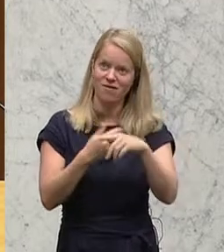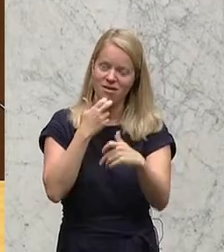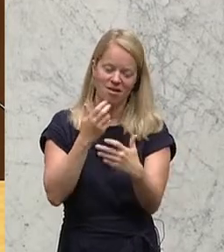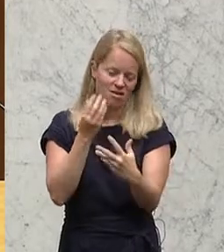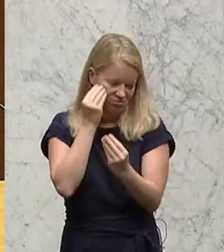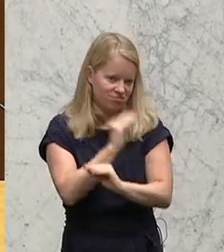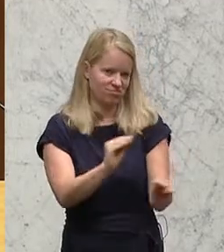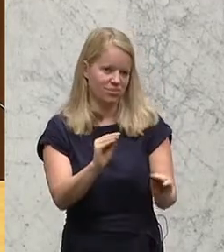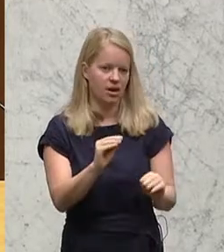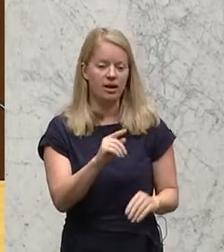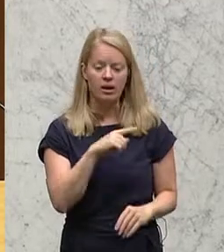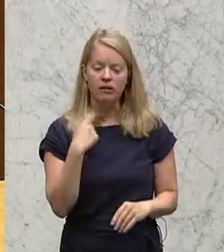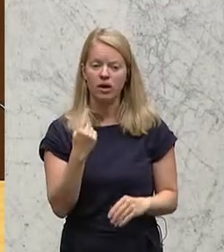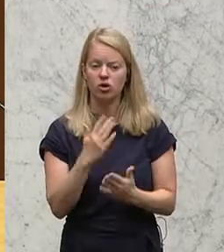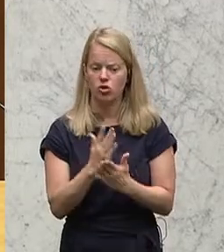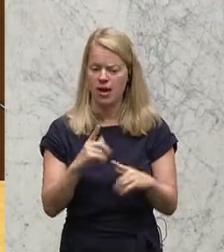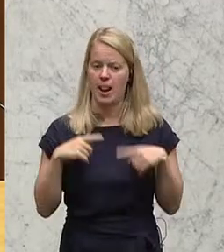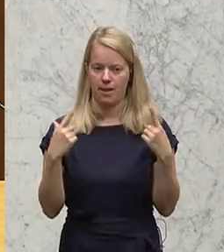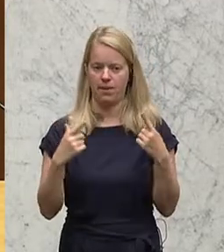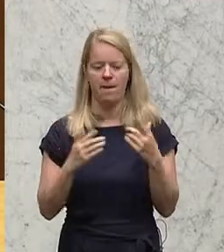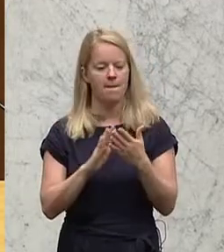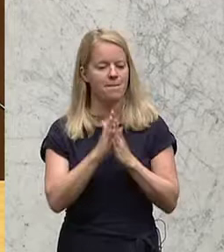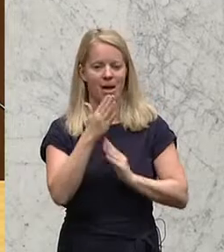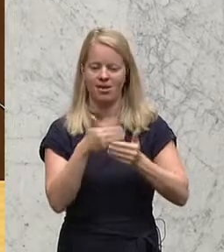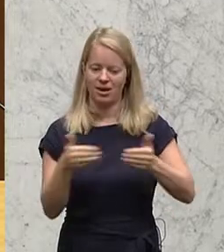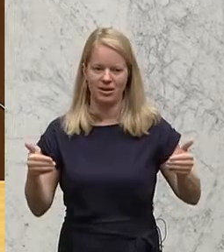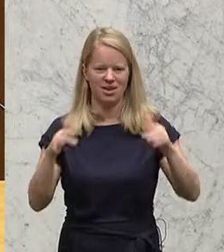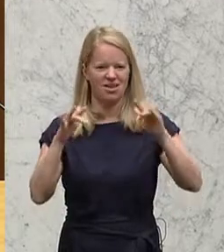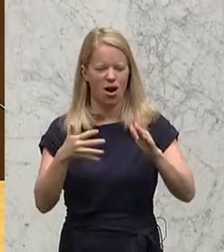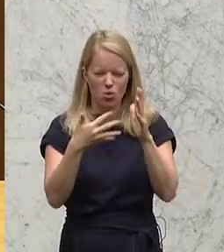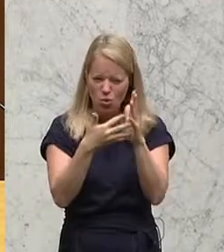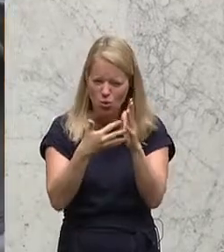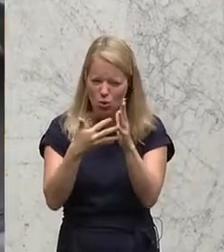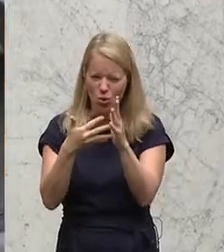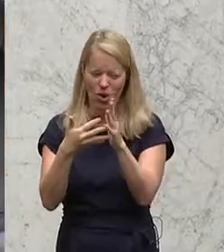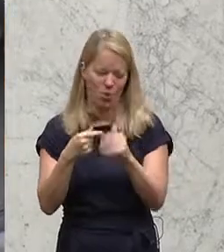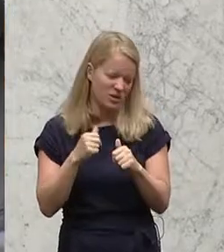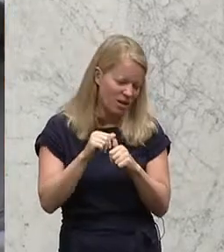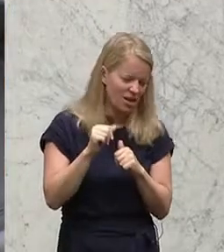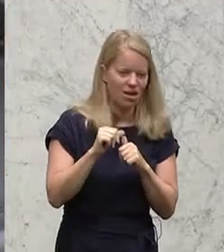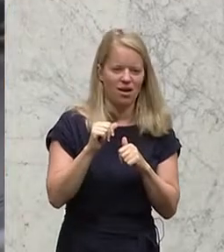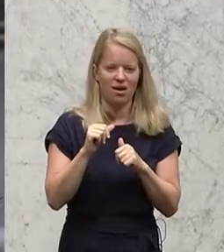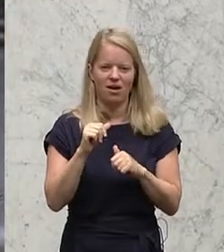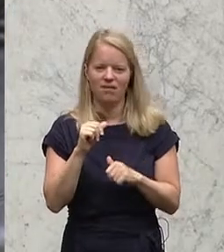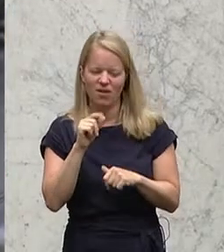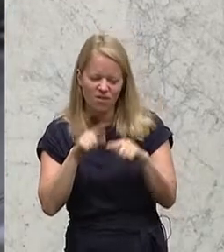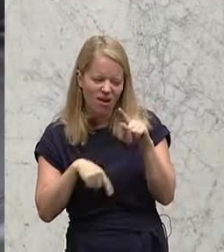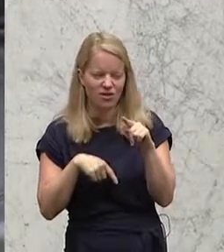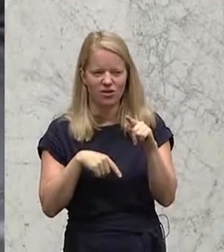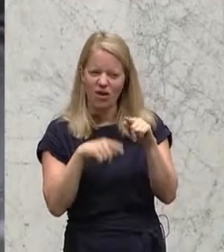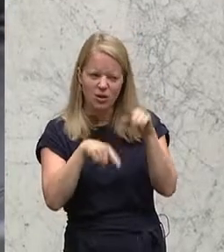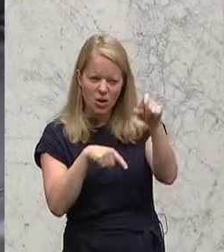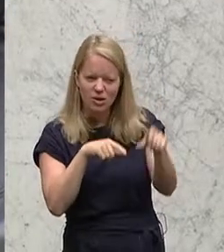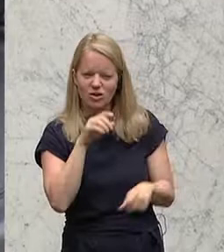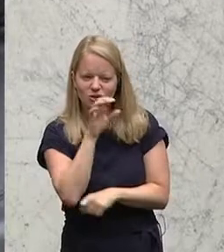erlebt hat. Die Kontrollen, die eine oder andere Schikane, das Schimpfen auf die Walschen, das mit